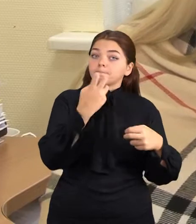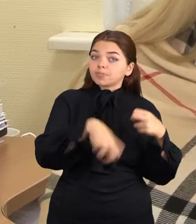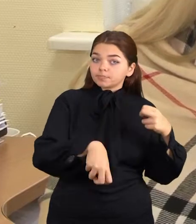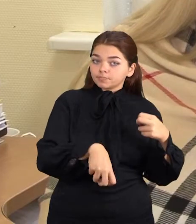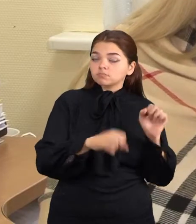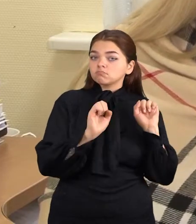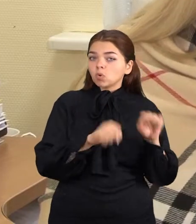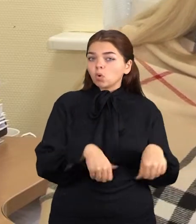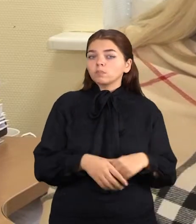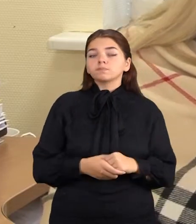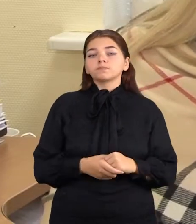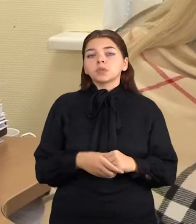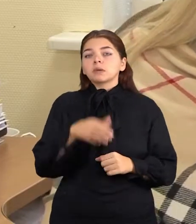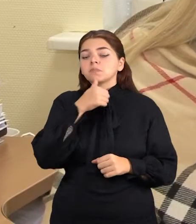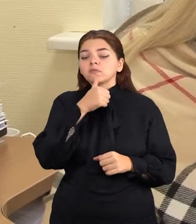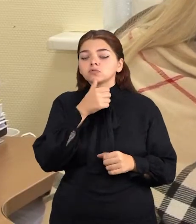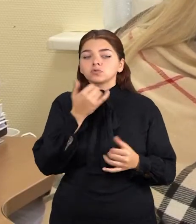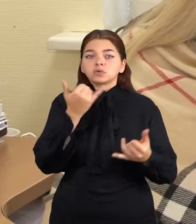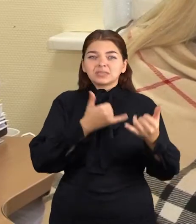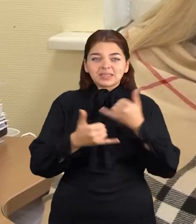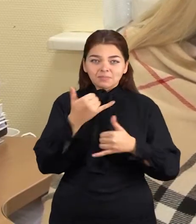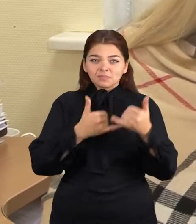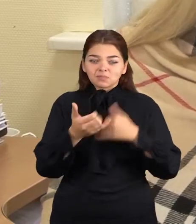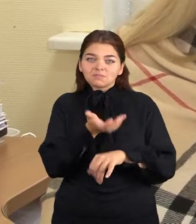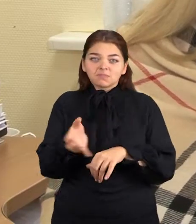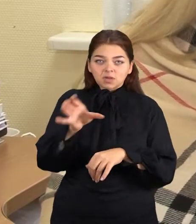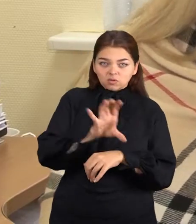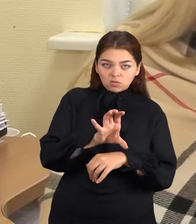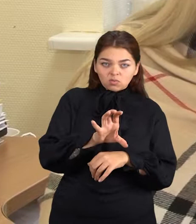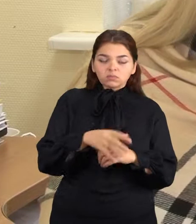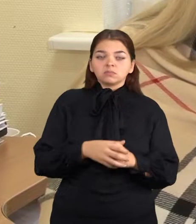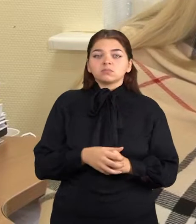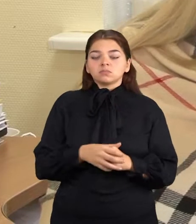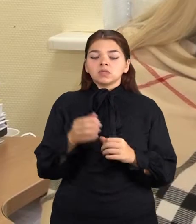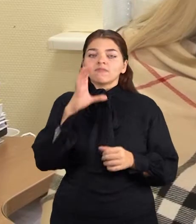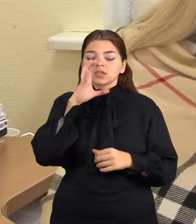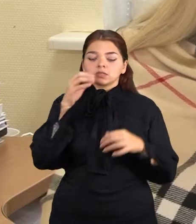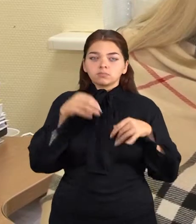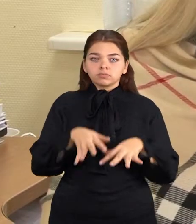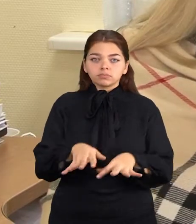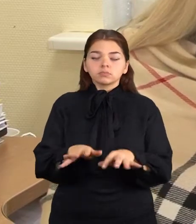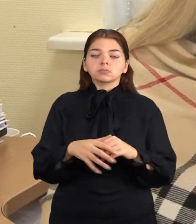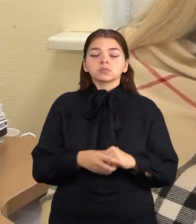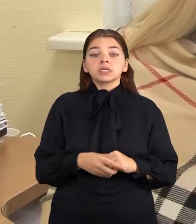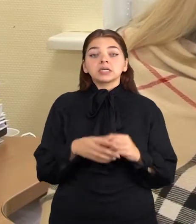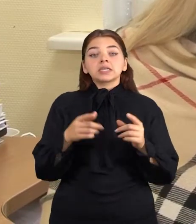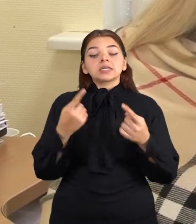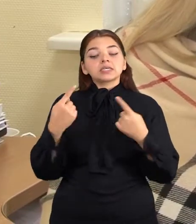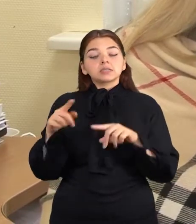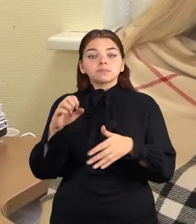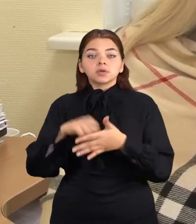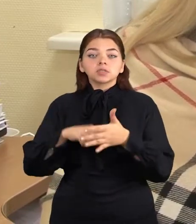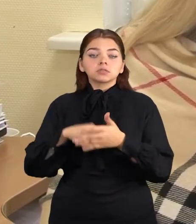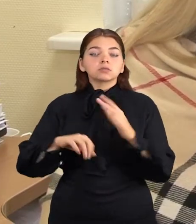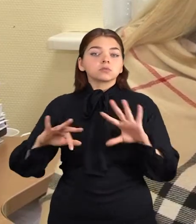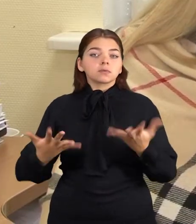ir yra per didelis keikis dezinfekcinės medžiagos patenka į vandenį. Kita priežasis gali būti,